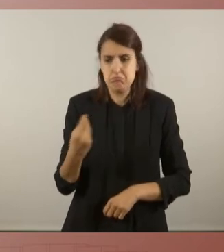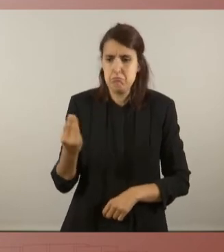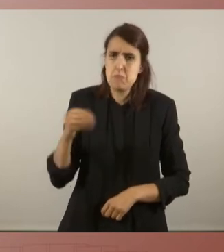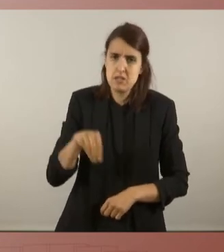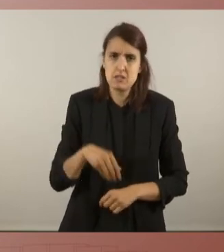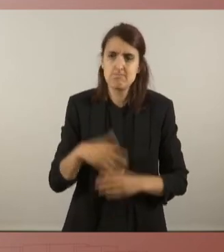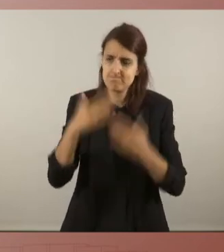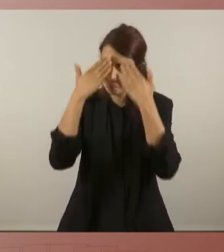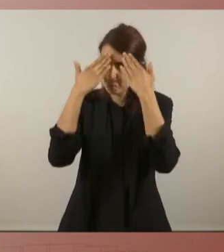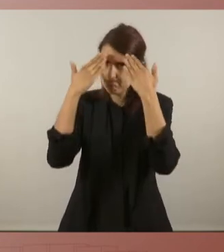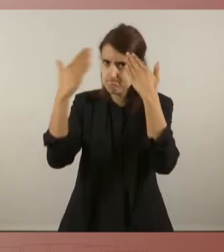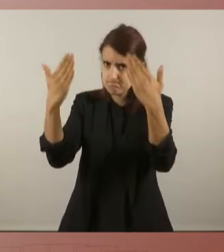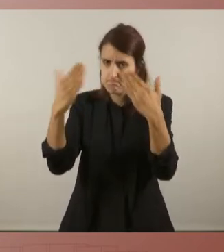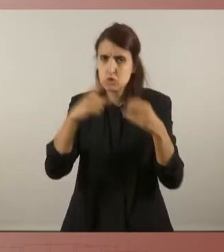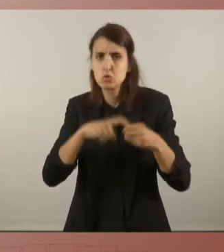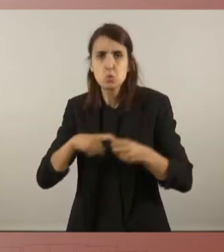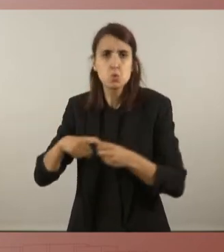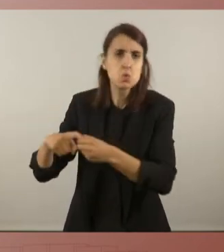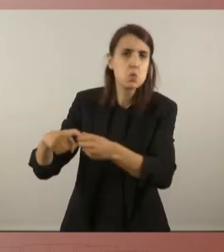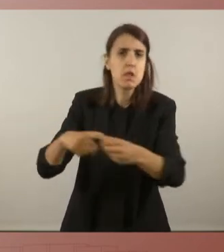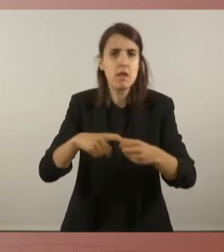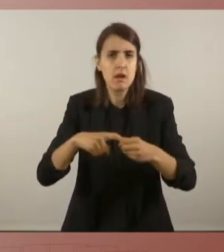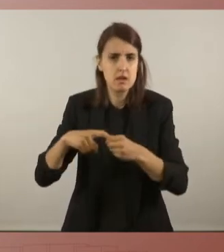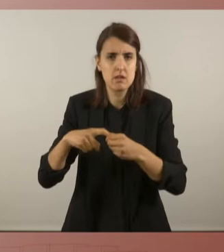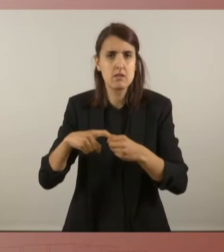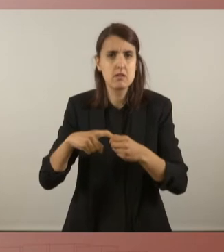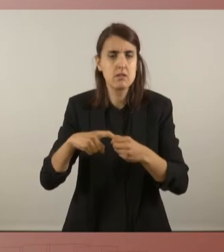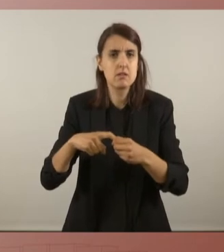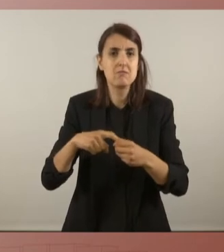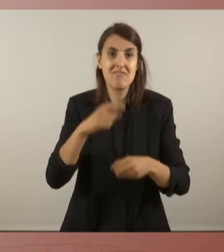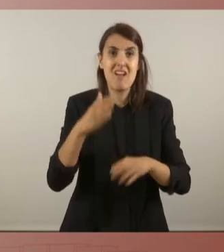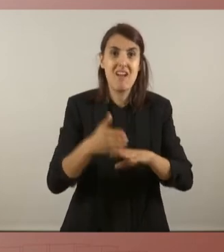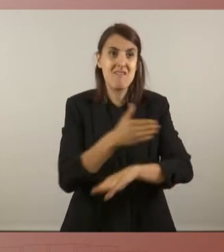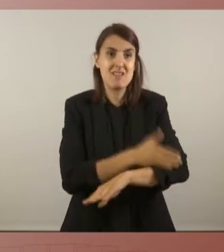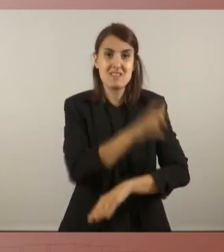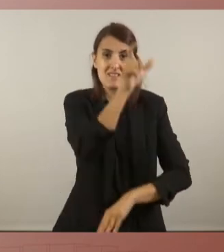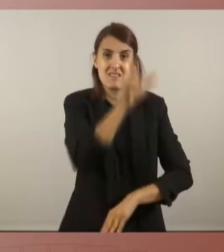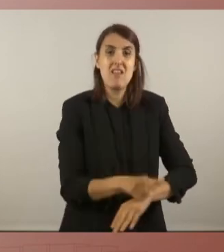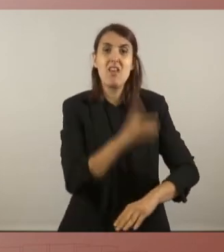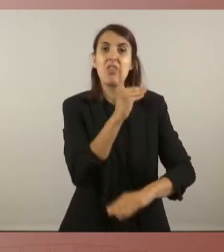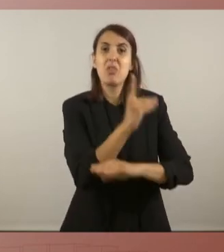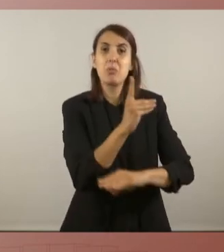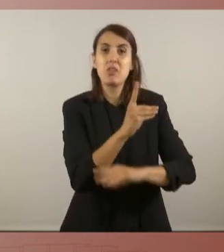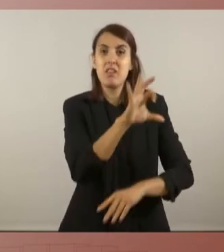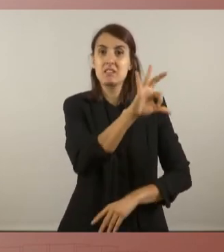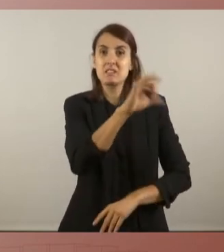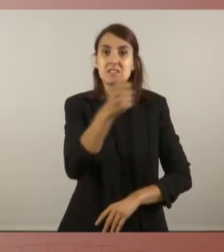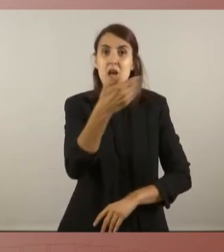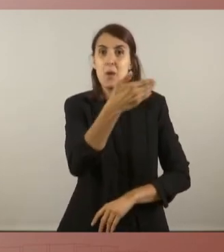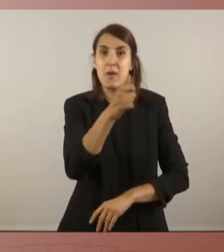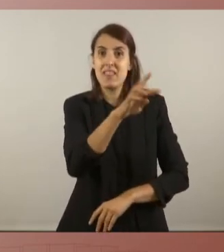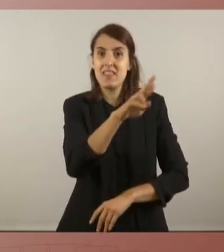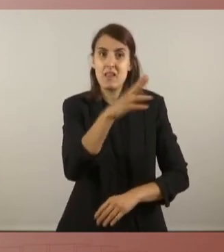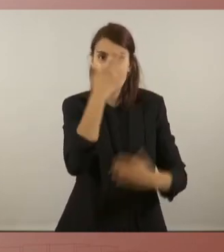record solidari que la diputada Dolors Sabater ha fet amb la gent que està patint